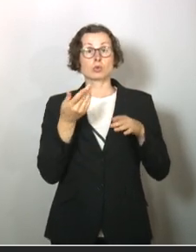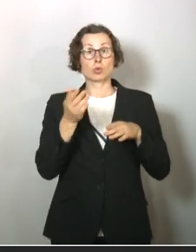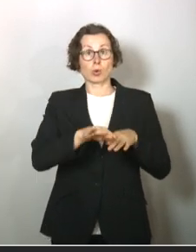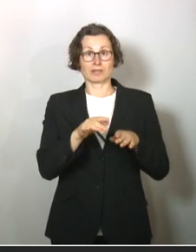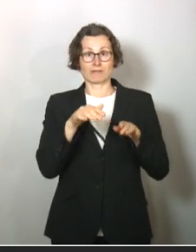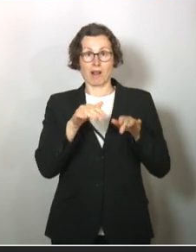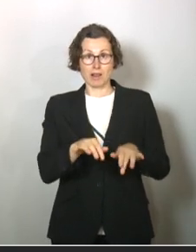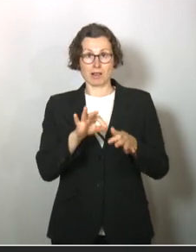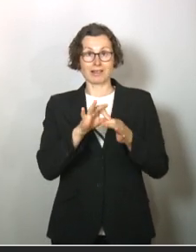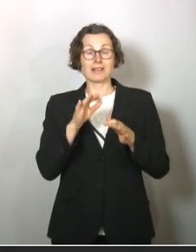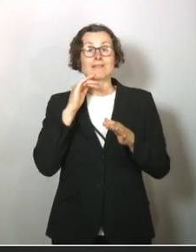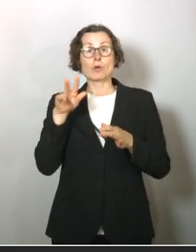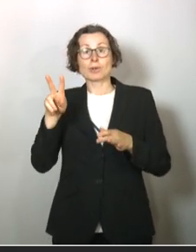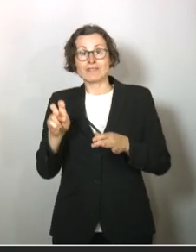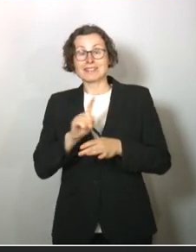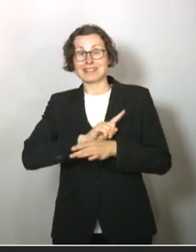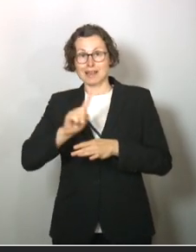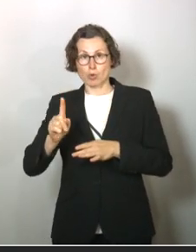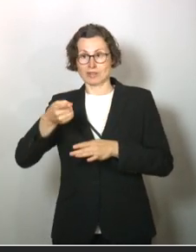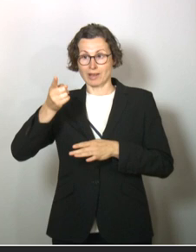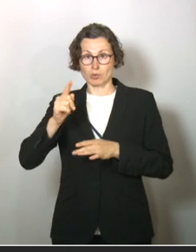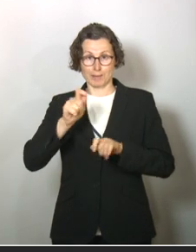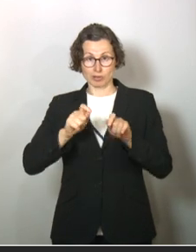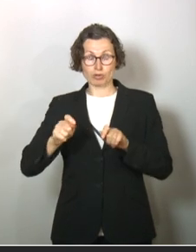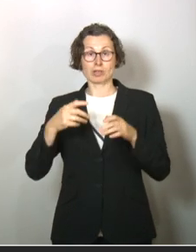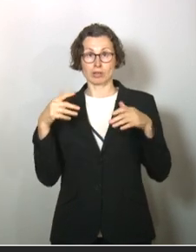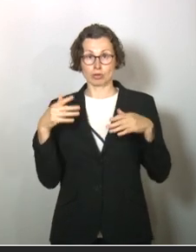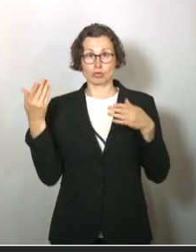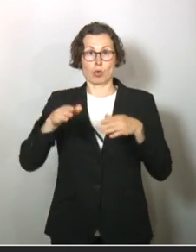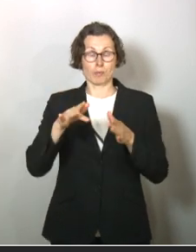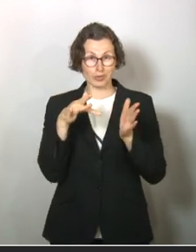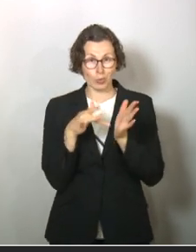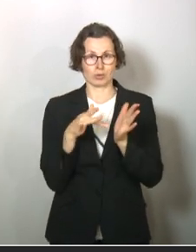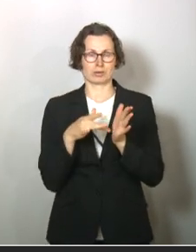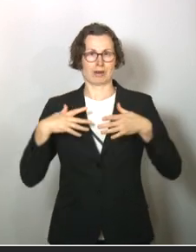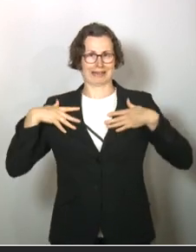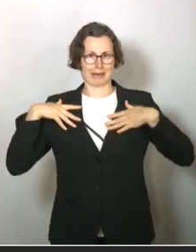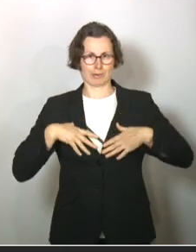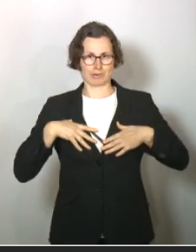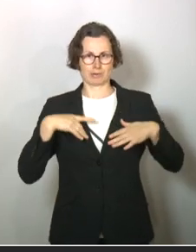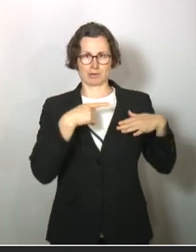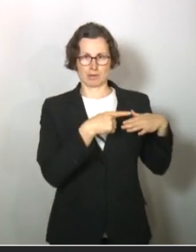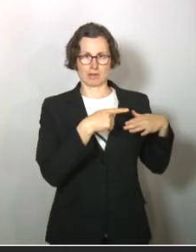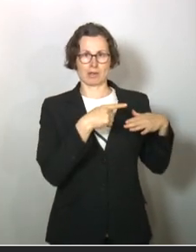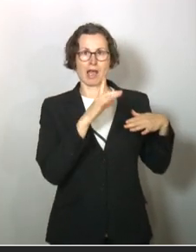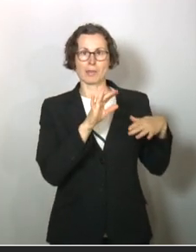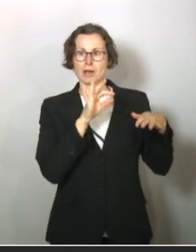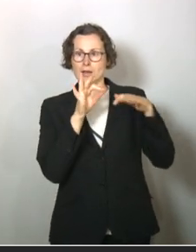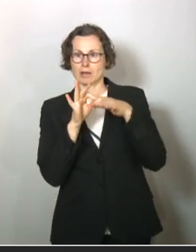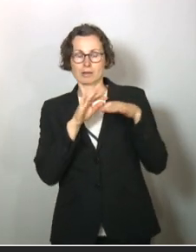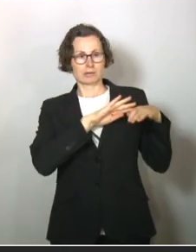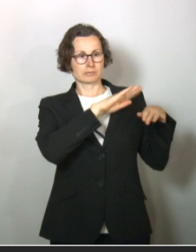-Koch-Instituts 25.100, sinkt üblicherweise auf mehrere Jahre die